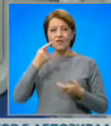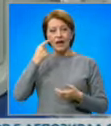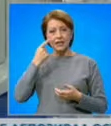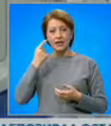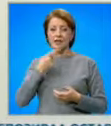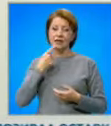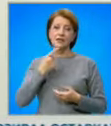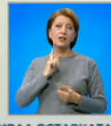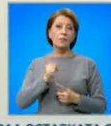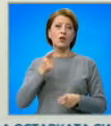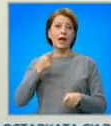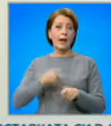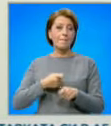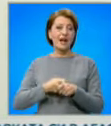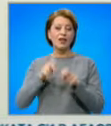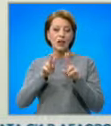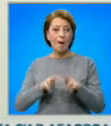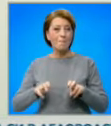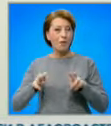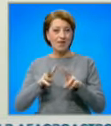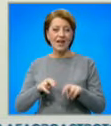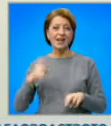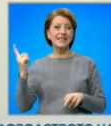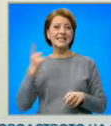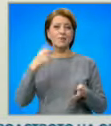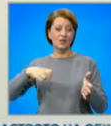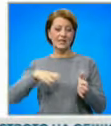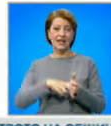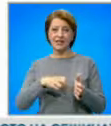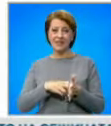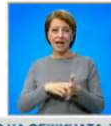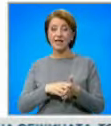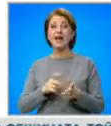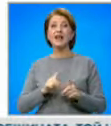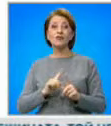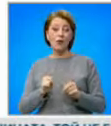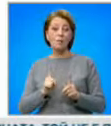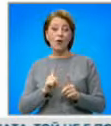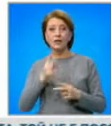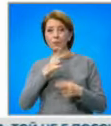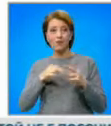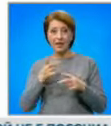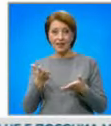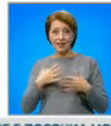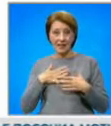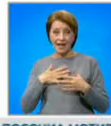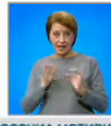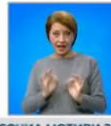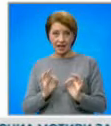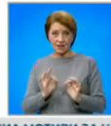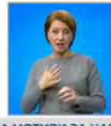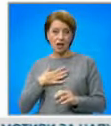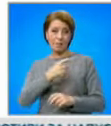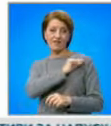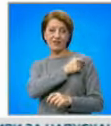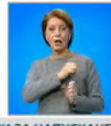проверка на сертификатите по документи, но не могат да бъдат сигурни дали наистина на пациентите са сложени вакцини. По-късно отказаха да